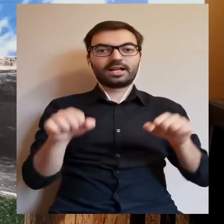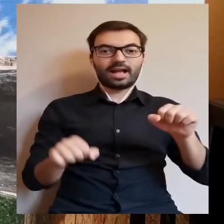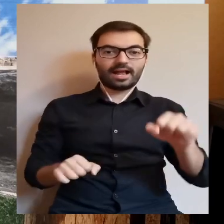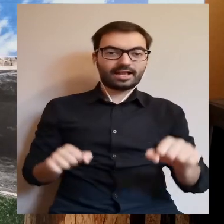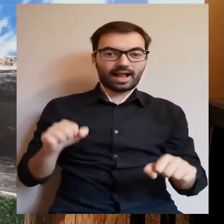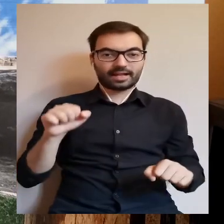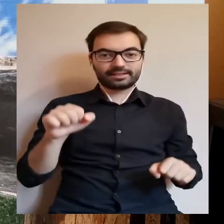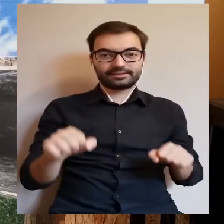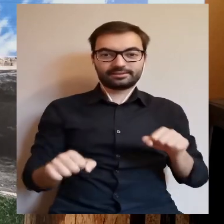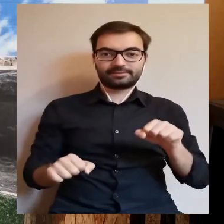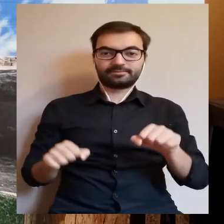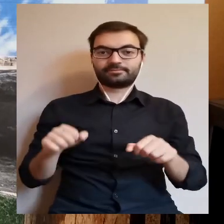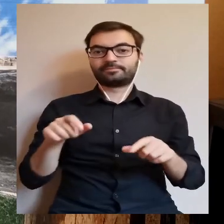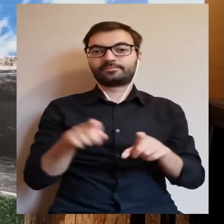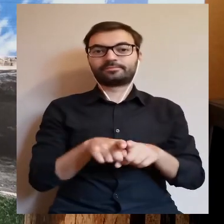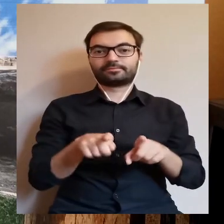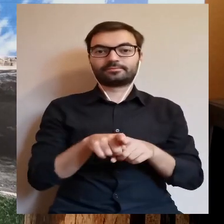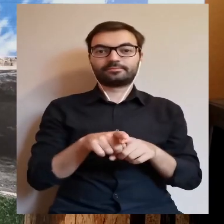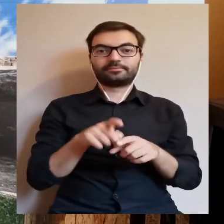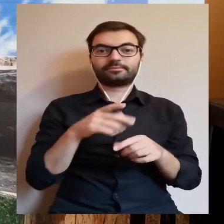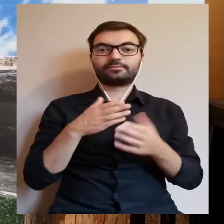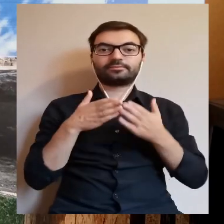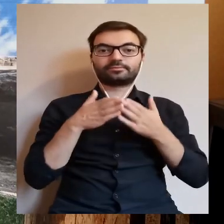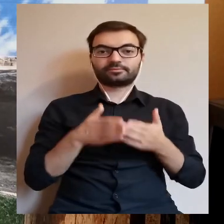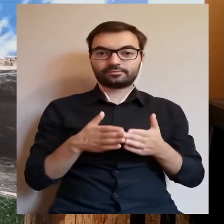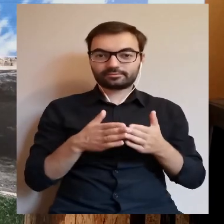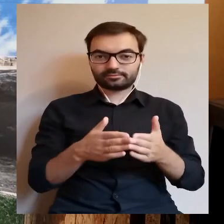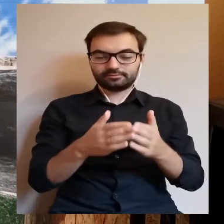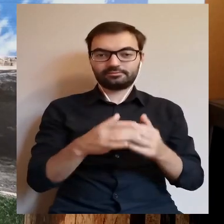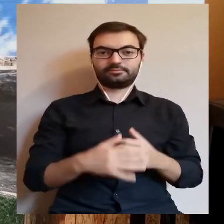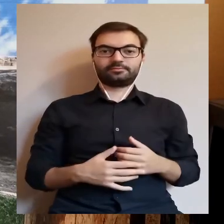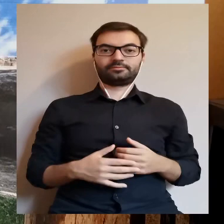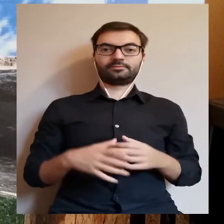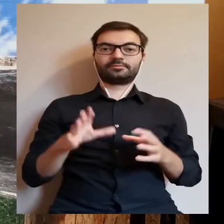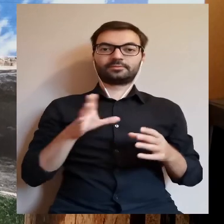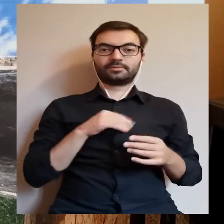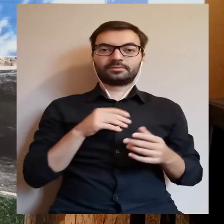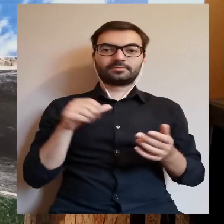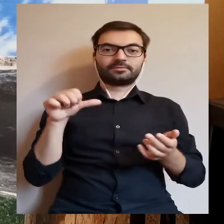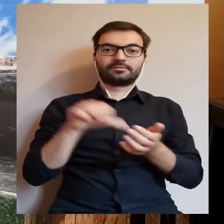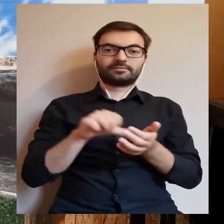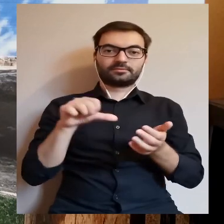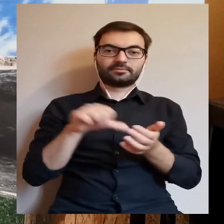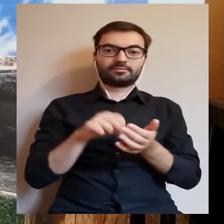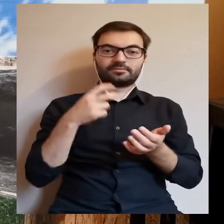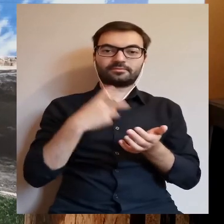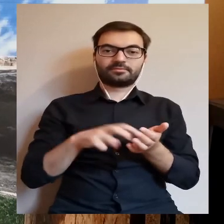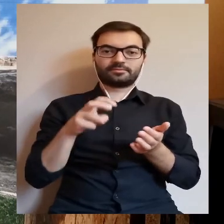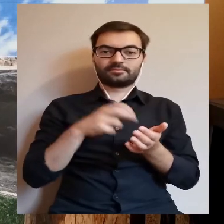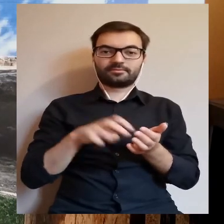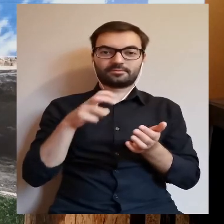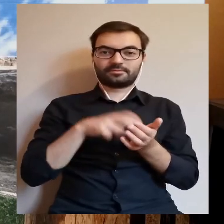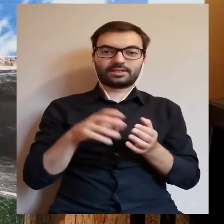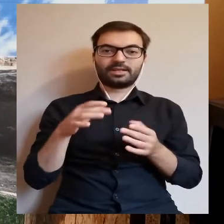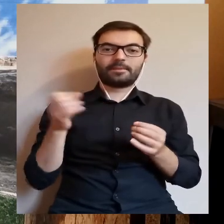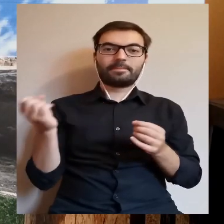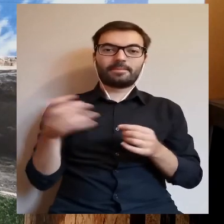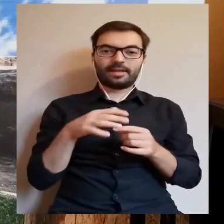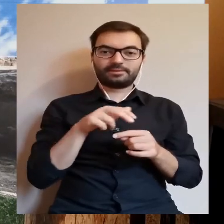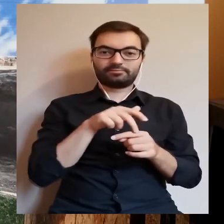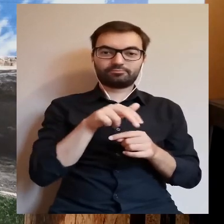skorzystać z kajaka, ale można również wskoczyć do łódki. Można sobie powędrować wzdłuż brzegów